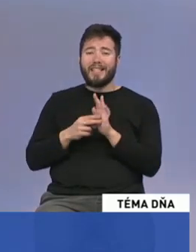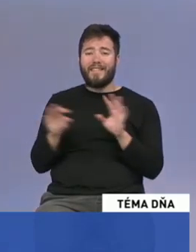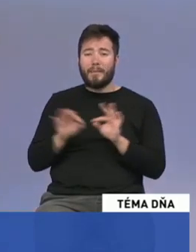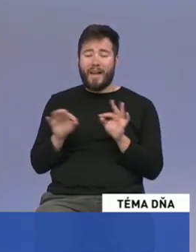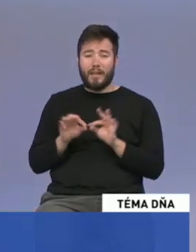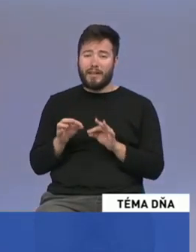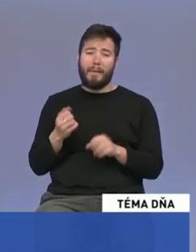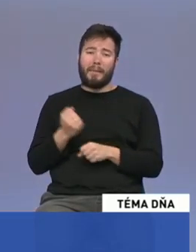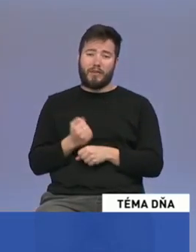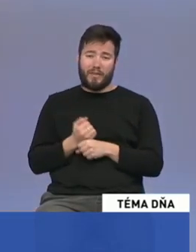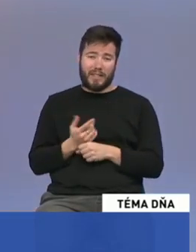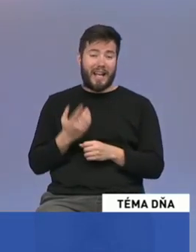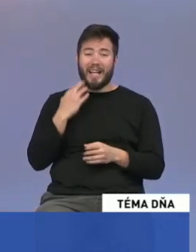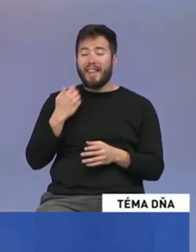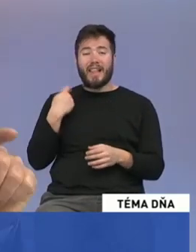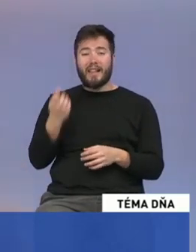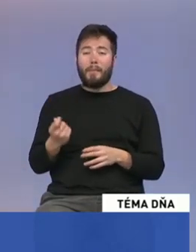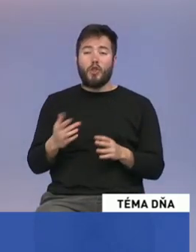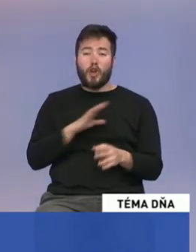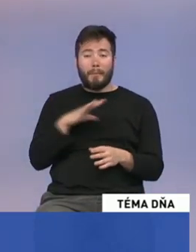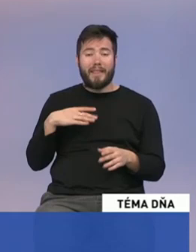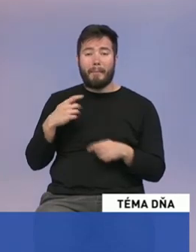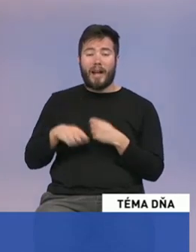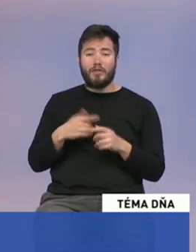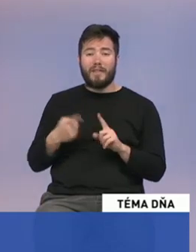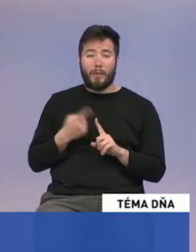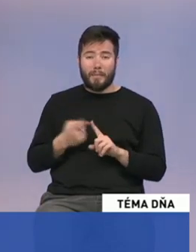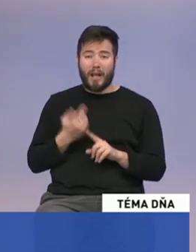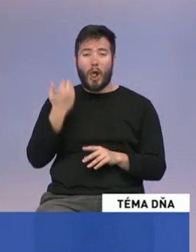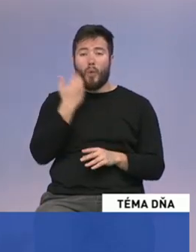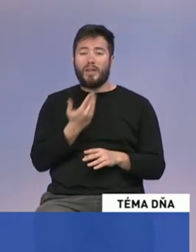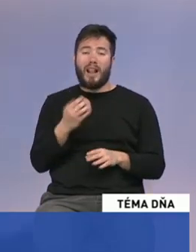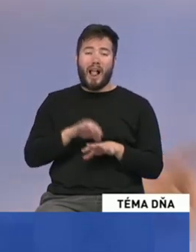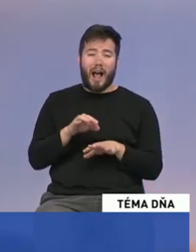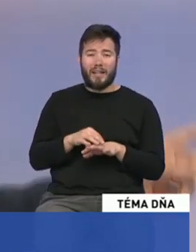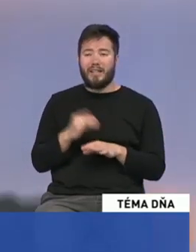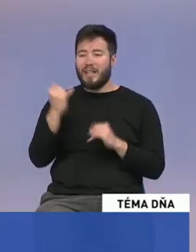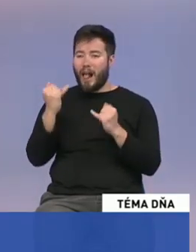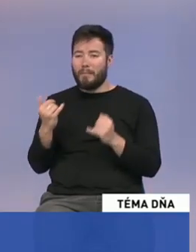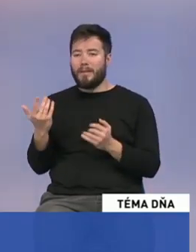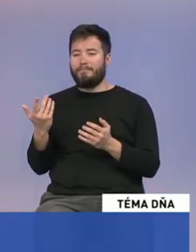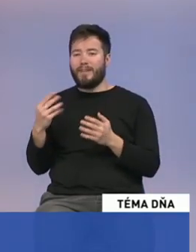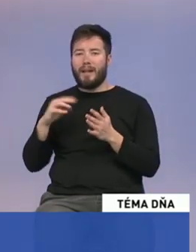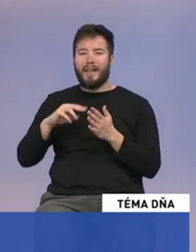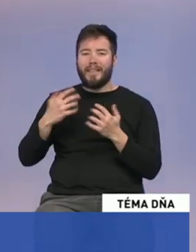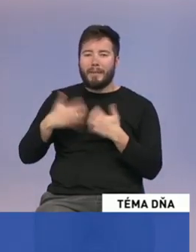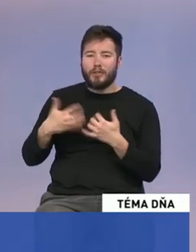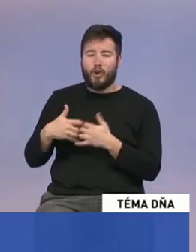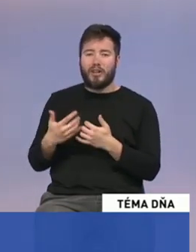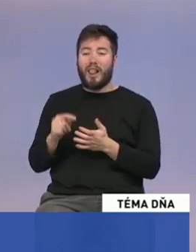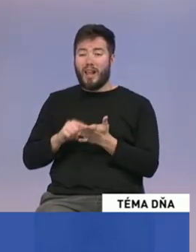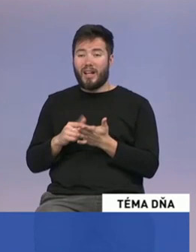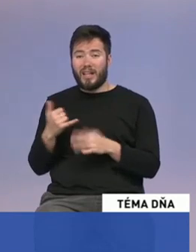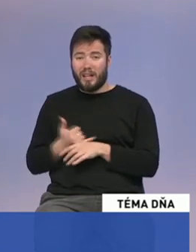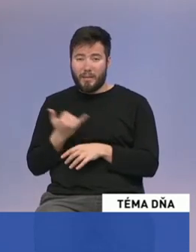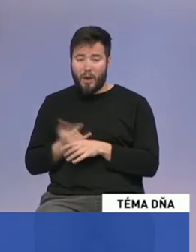lekárov normálne pracovné podmienky, ak nebudú mať lekári s čím pracovať a bude stále to, že nemáme, chýbajú nám lieky, tak toto je